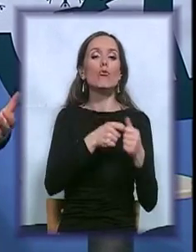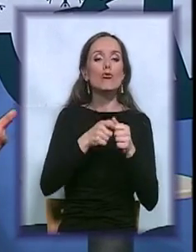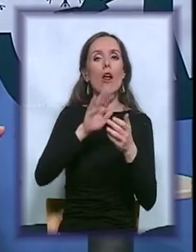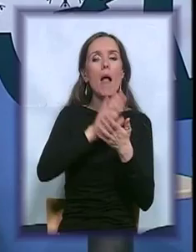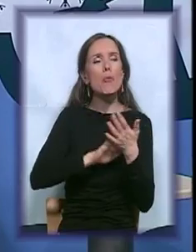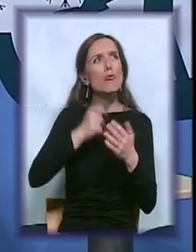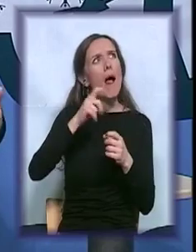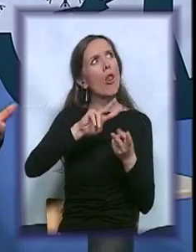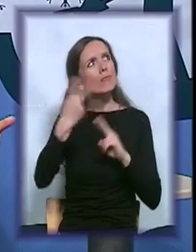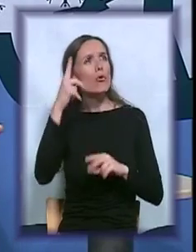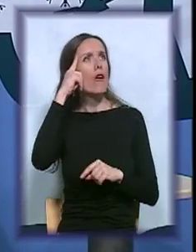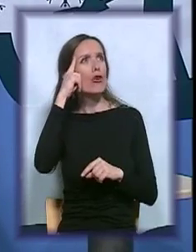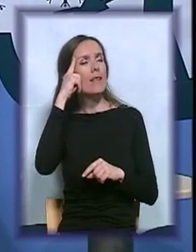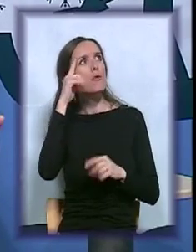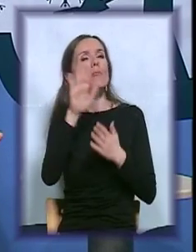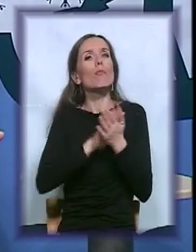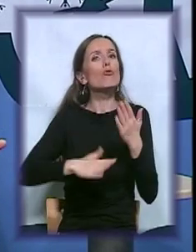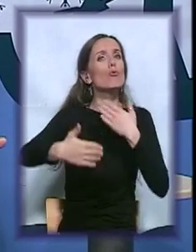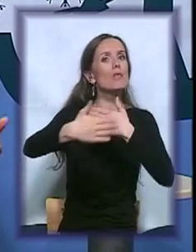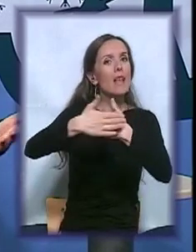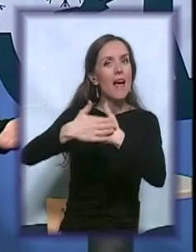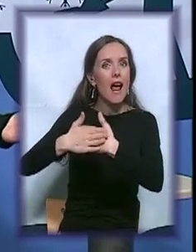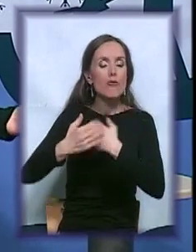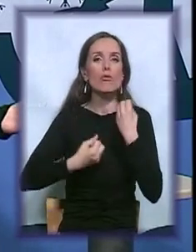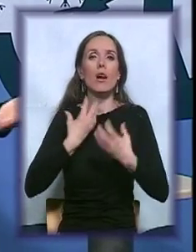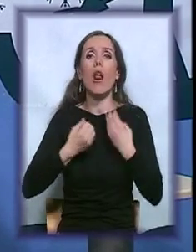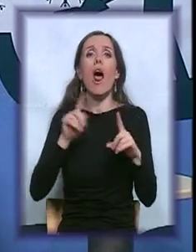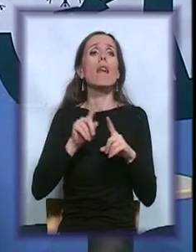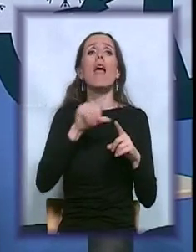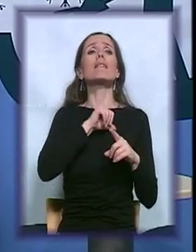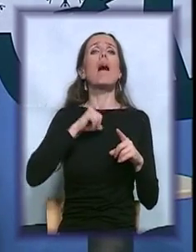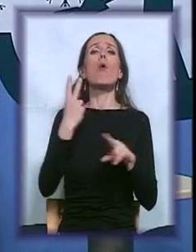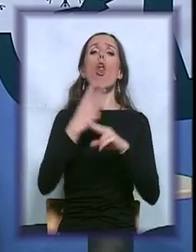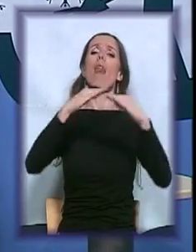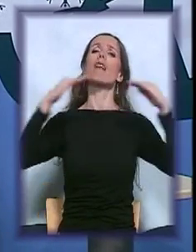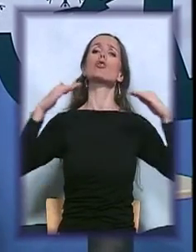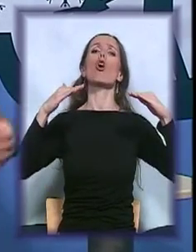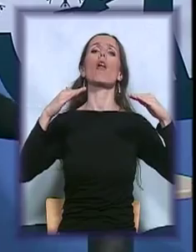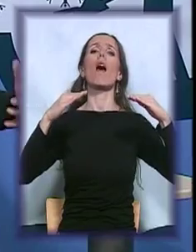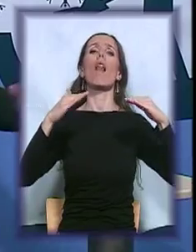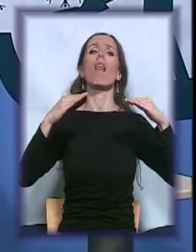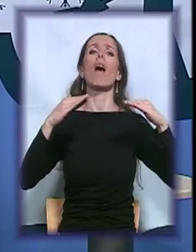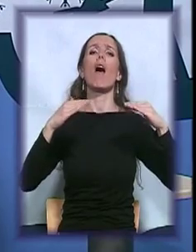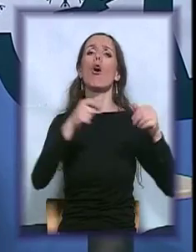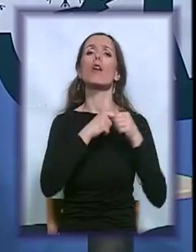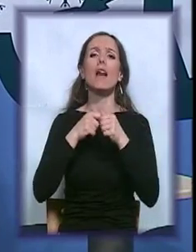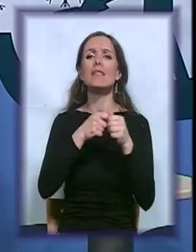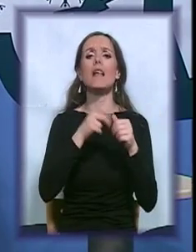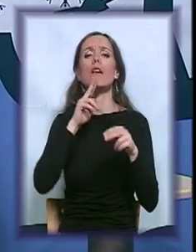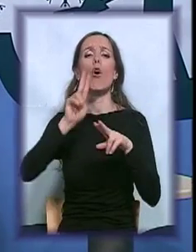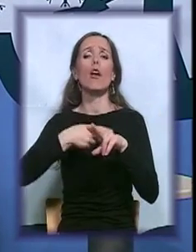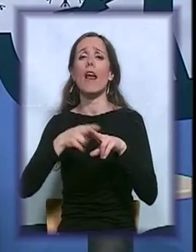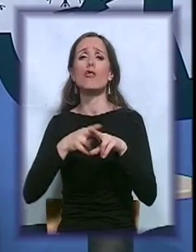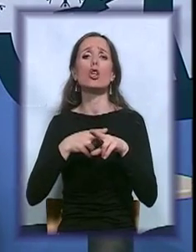razmišljaju, da sarađuju i da reaguju, a normalno nije sve samo na nacionalnoj organizaciji koja rešava onako indirektno neka ili skroz